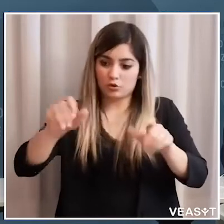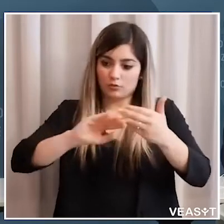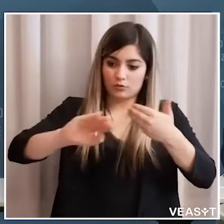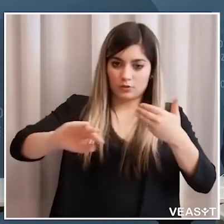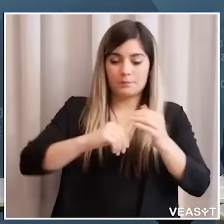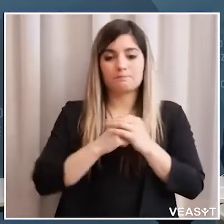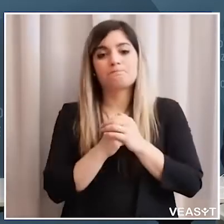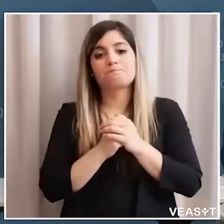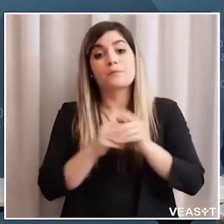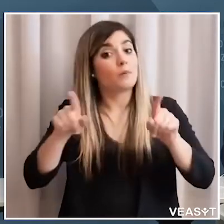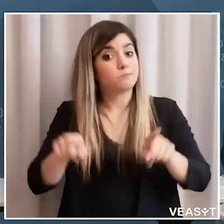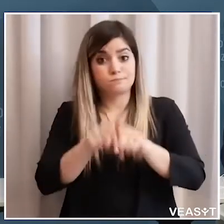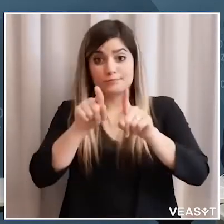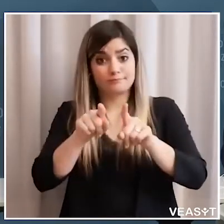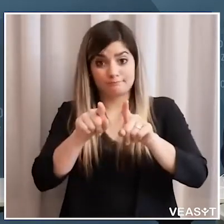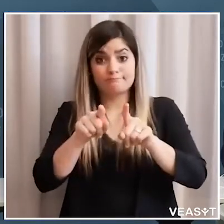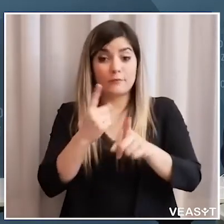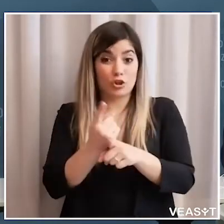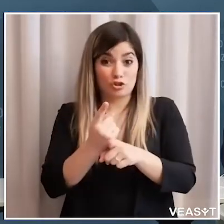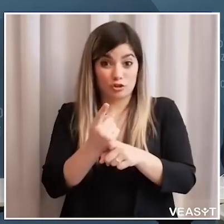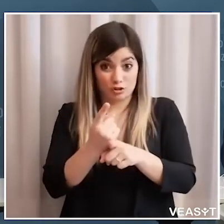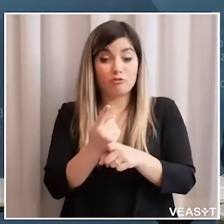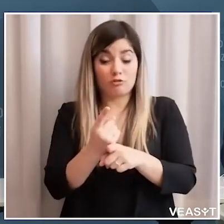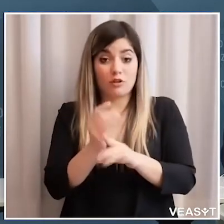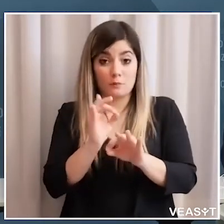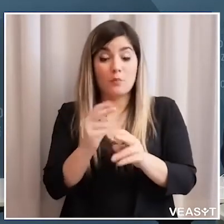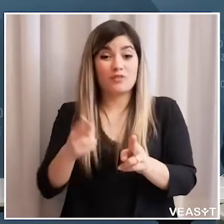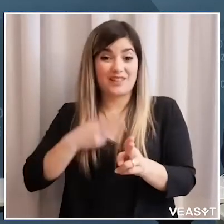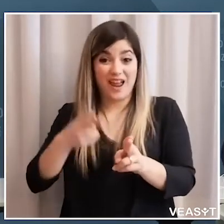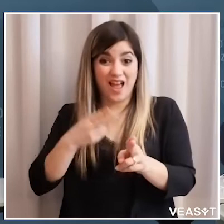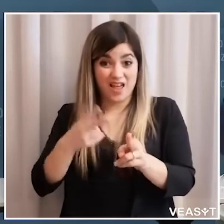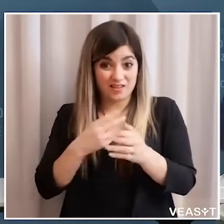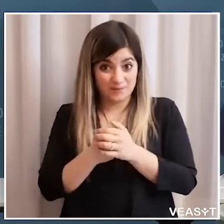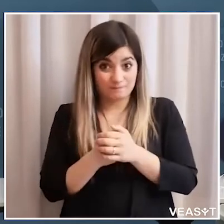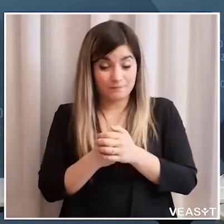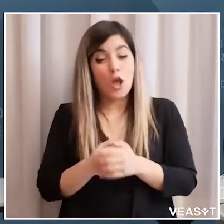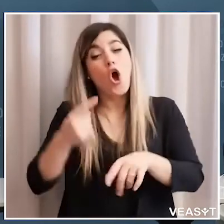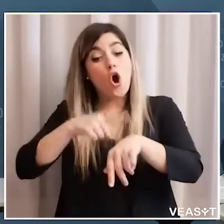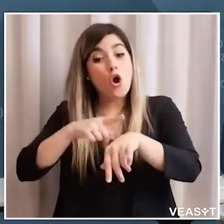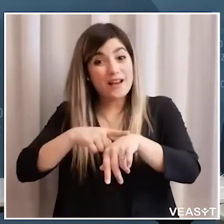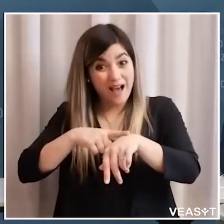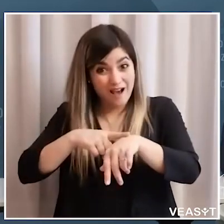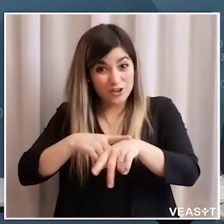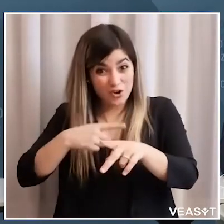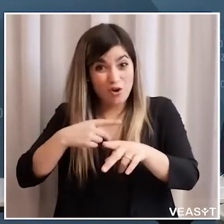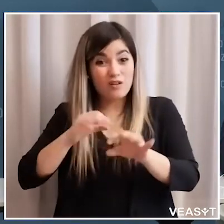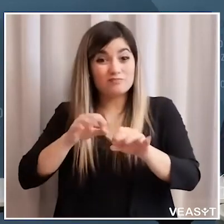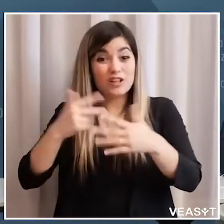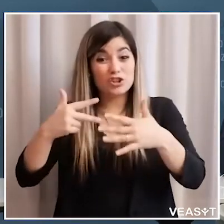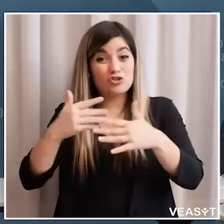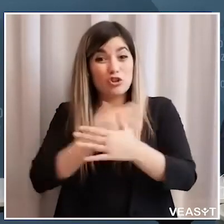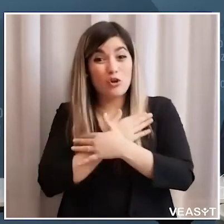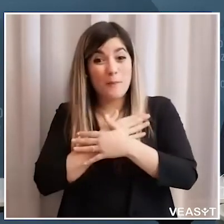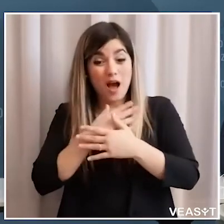cosa sarà sui nostri o è in atto sui nostri treni per quanto riguarda l'orario invece dal 18